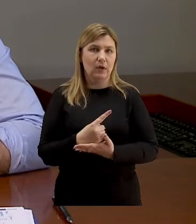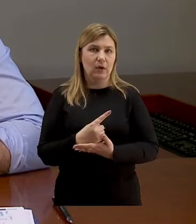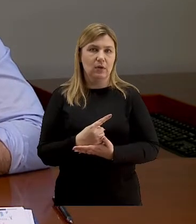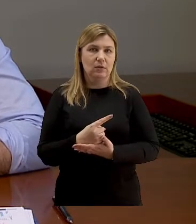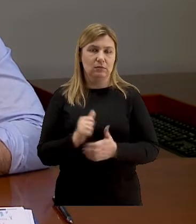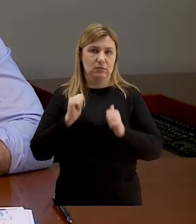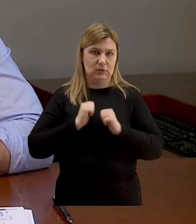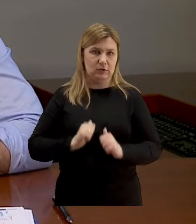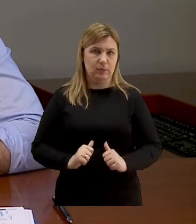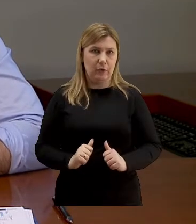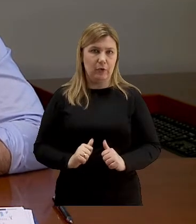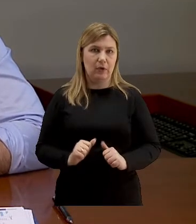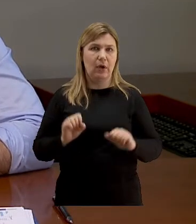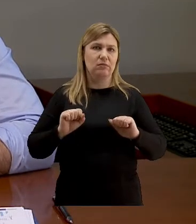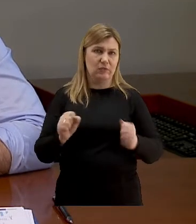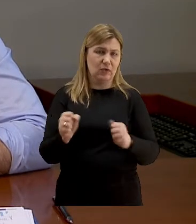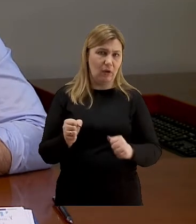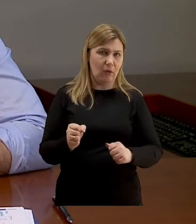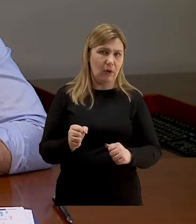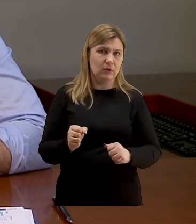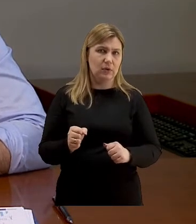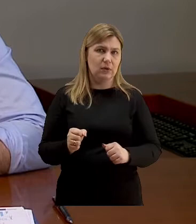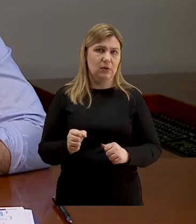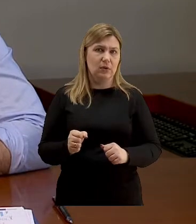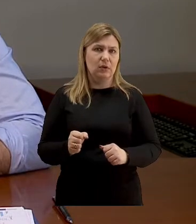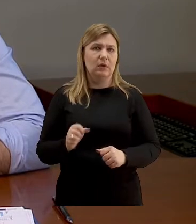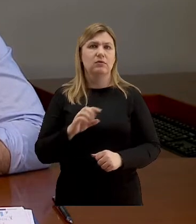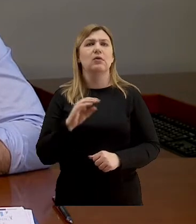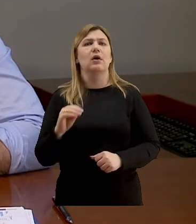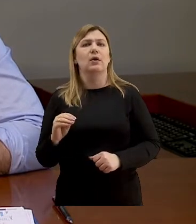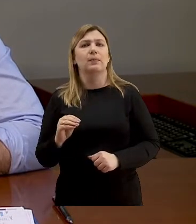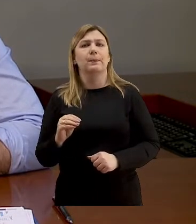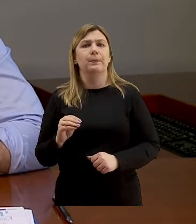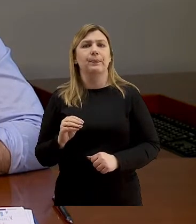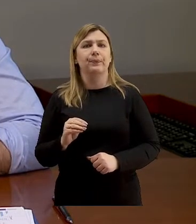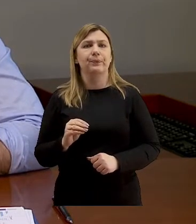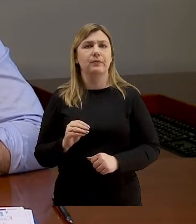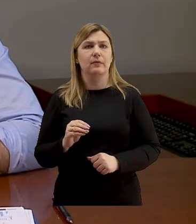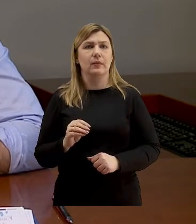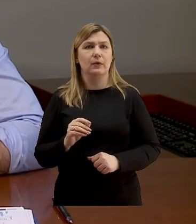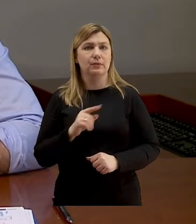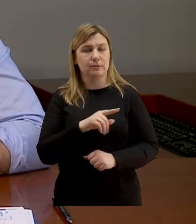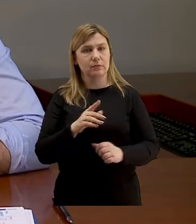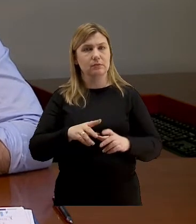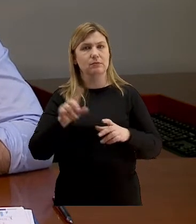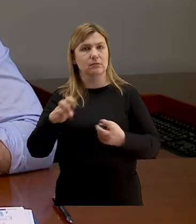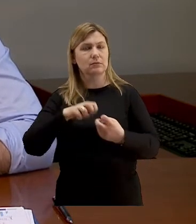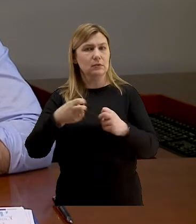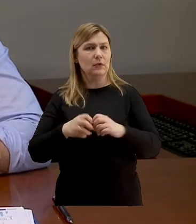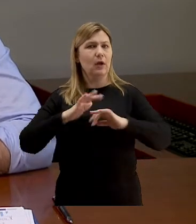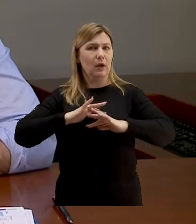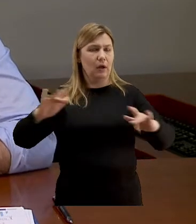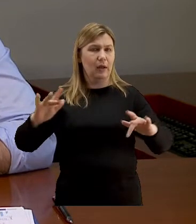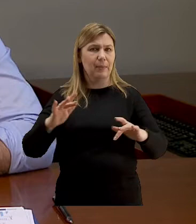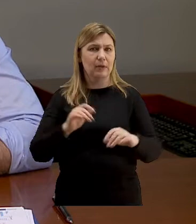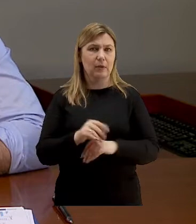funkcjonować że jednak skala tej epidemii nie będzie tak